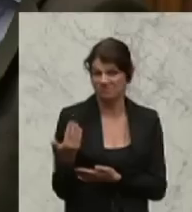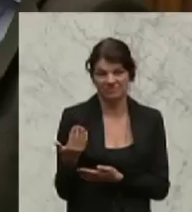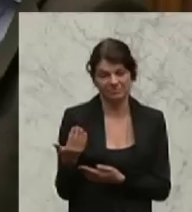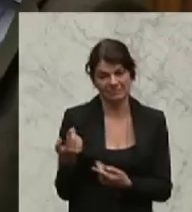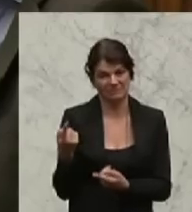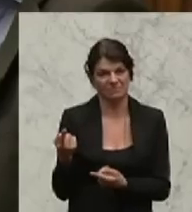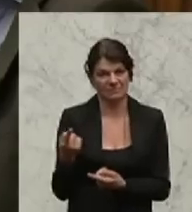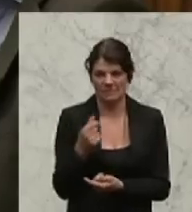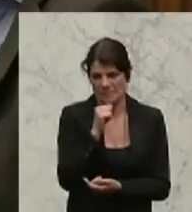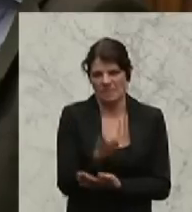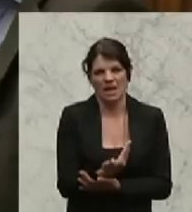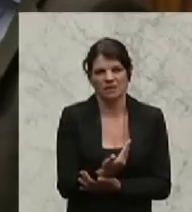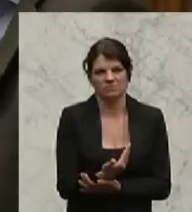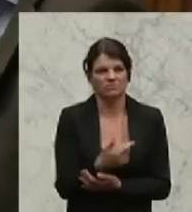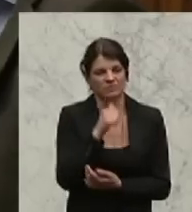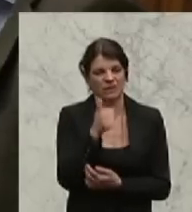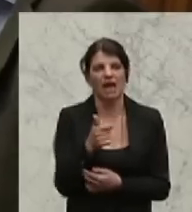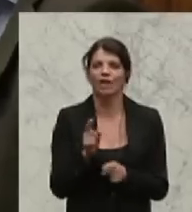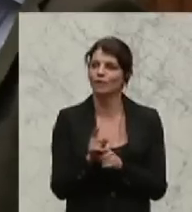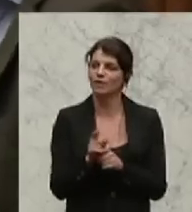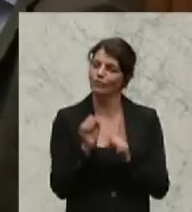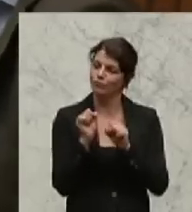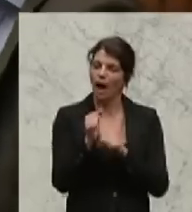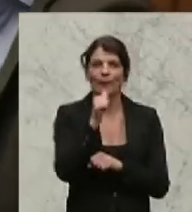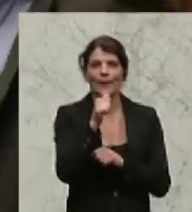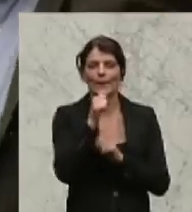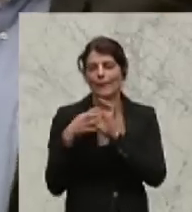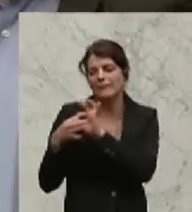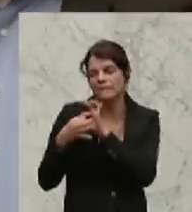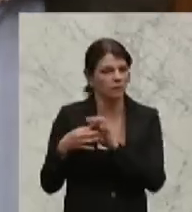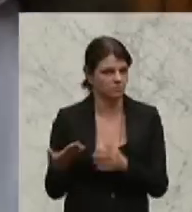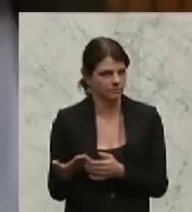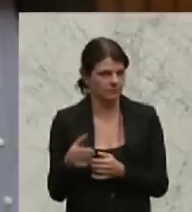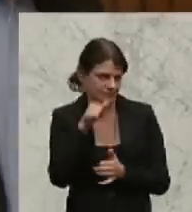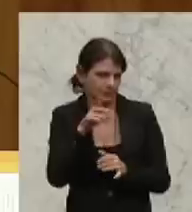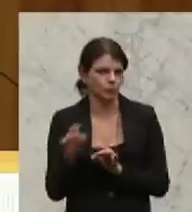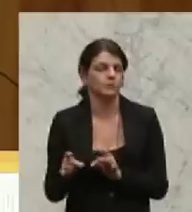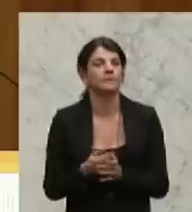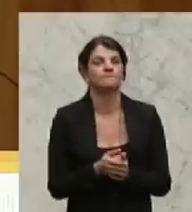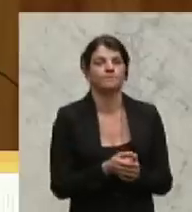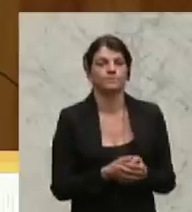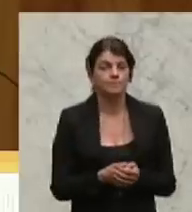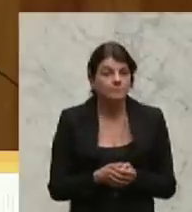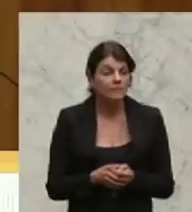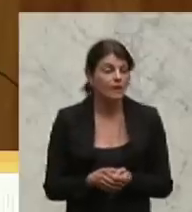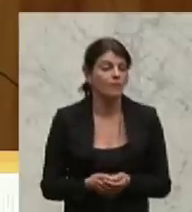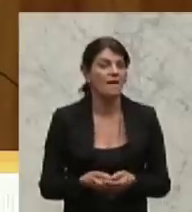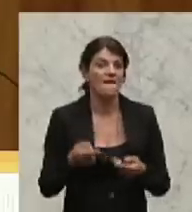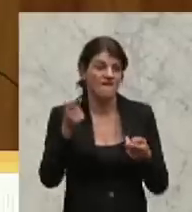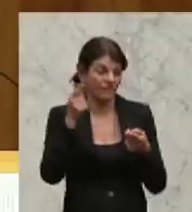nicht einmal grundsätzlich den Grünen nahestehen. Wenn jetzt die